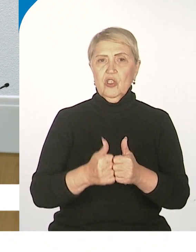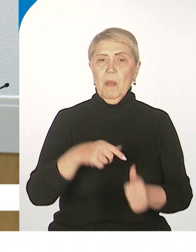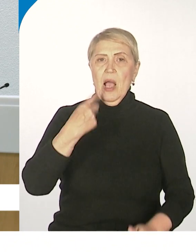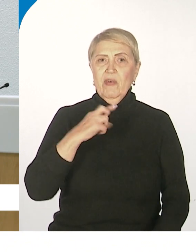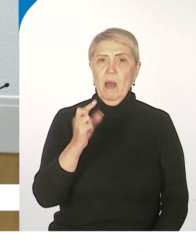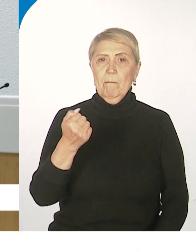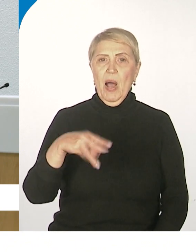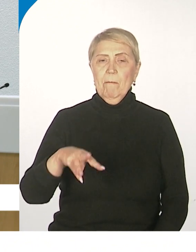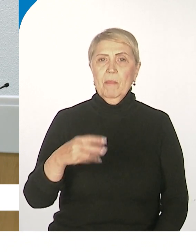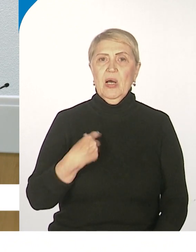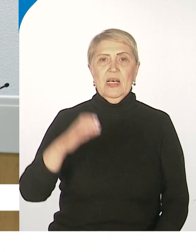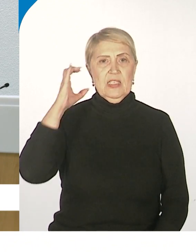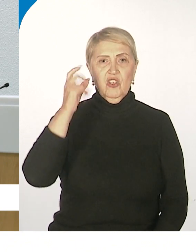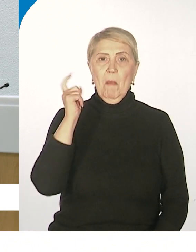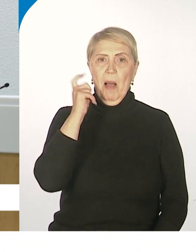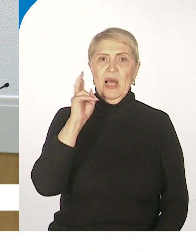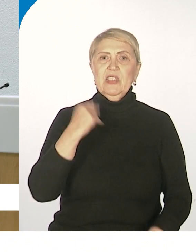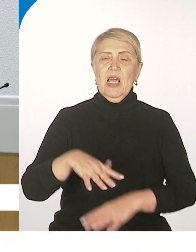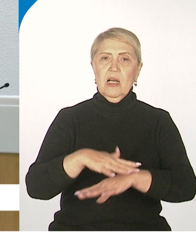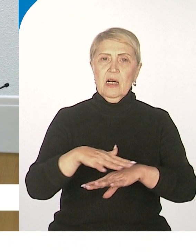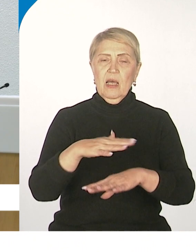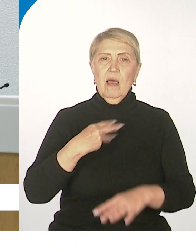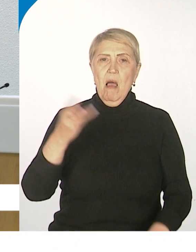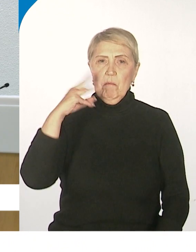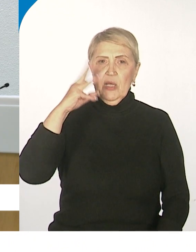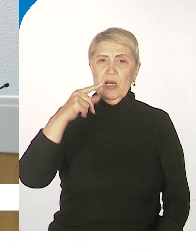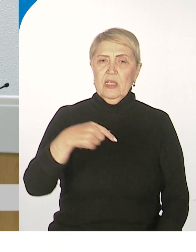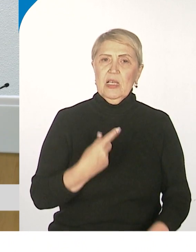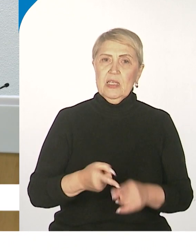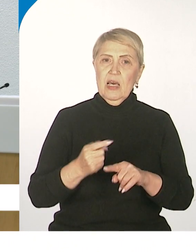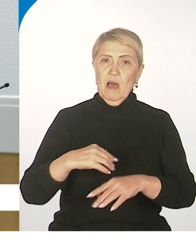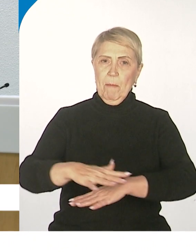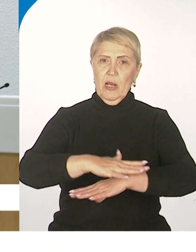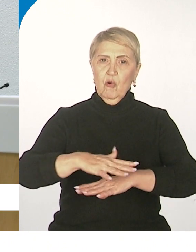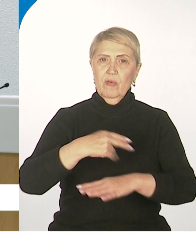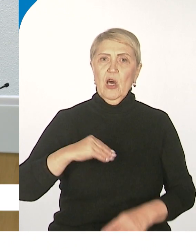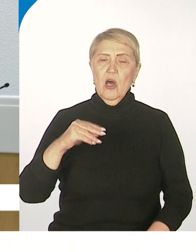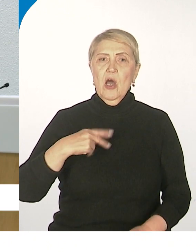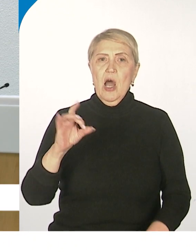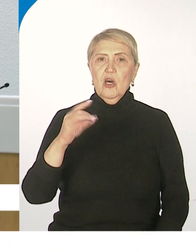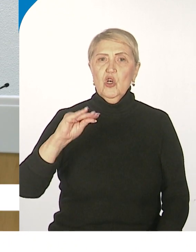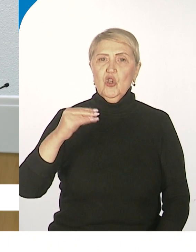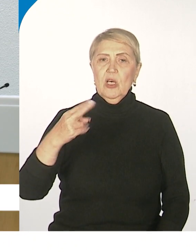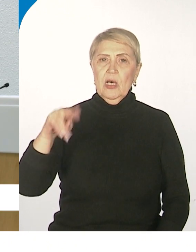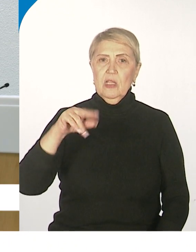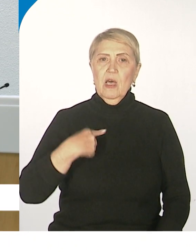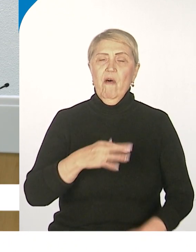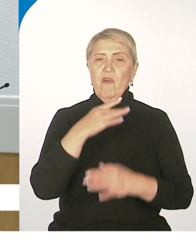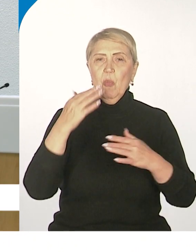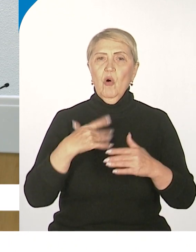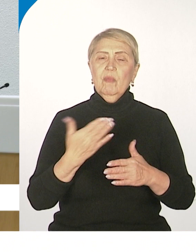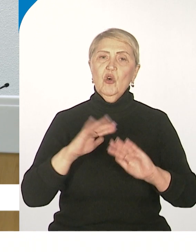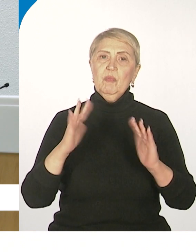слышим «Хабаровский край». Модернизация восточного полигона РЖД во многом происходит у нас в регионе.